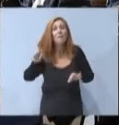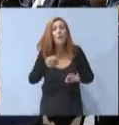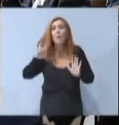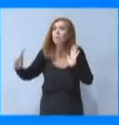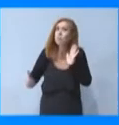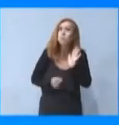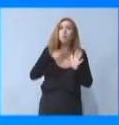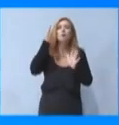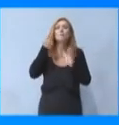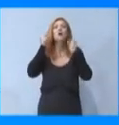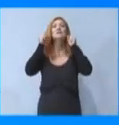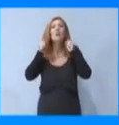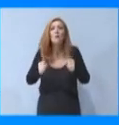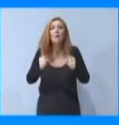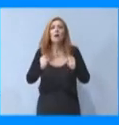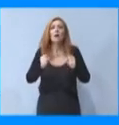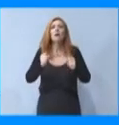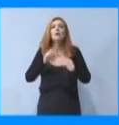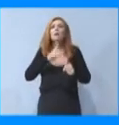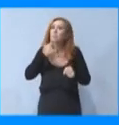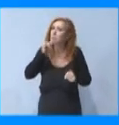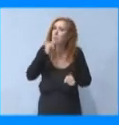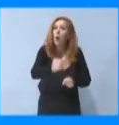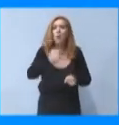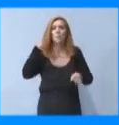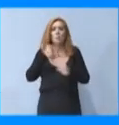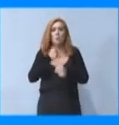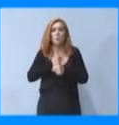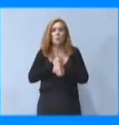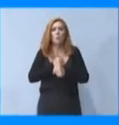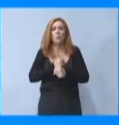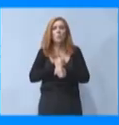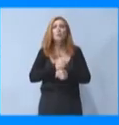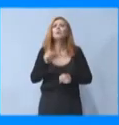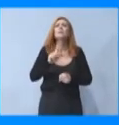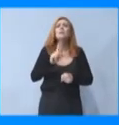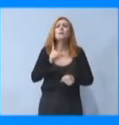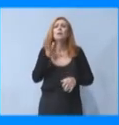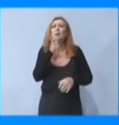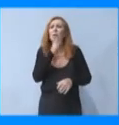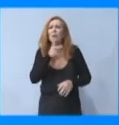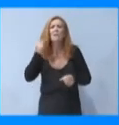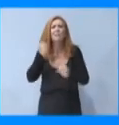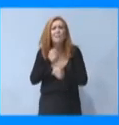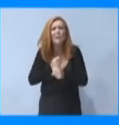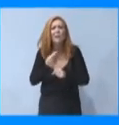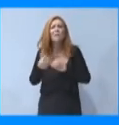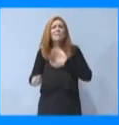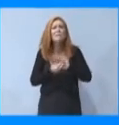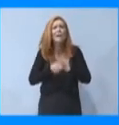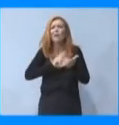και ασφαλή εργασία αντί να καταφεύετε συχνά όπως συμβαίνει στην ευκαιριακή και στη μαύρη απασχόληση.